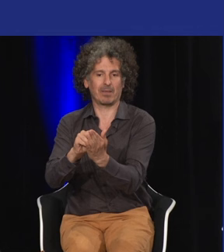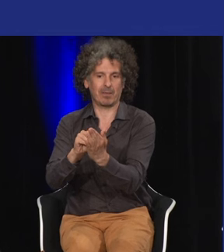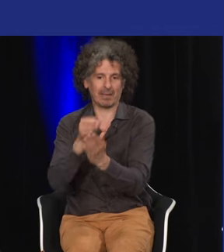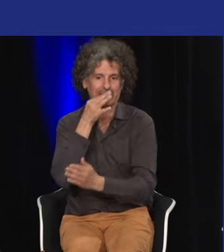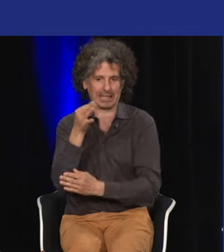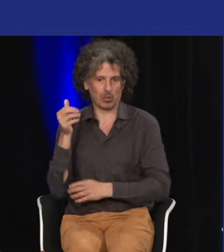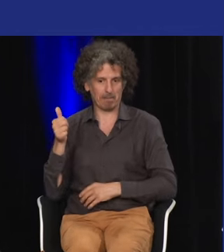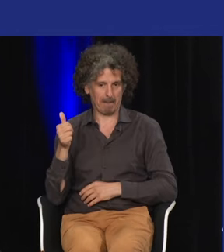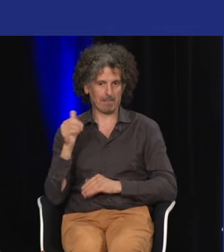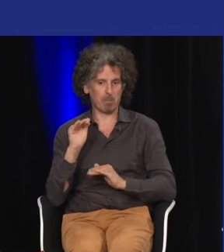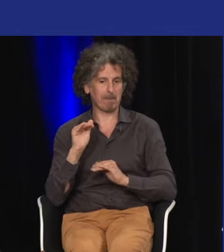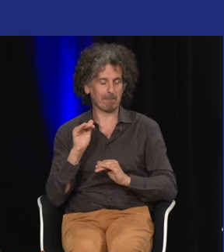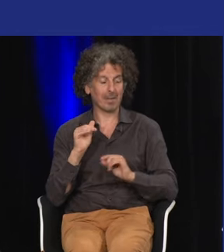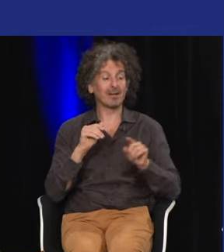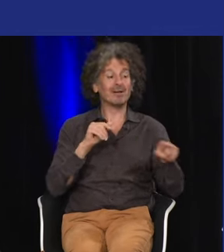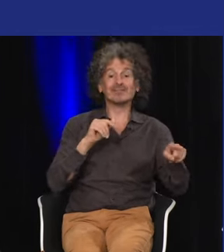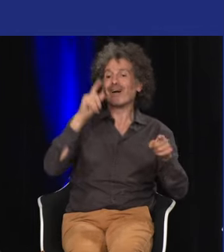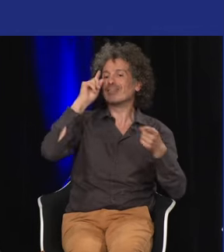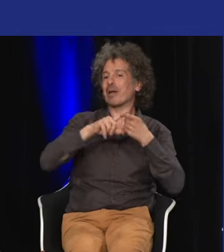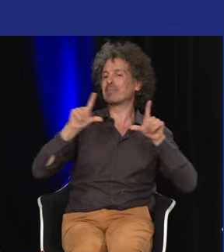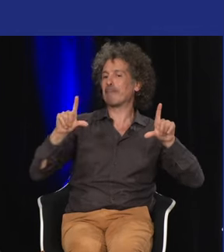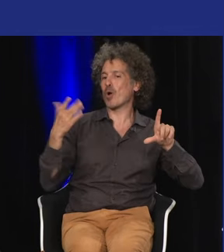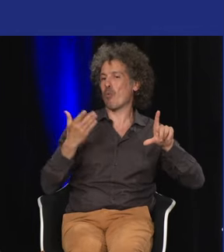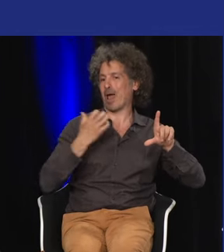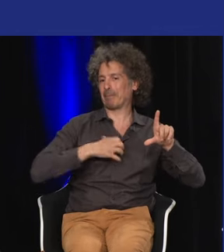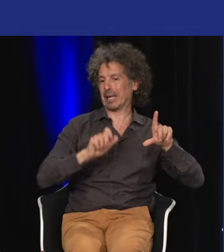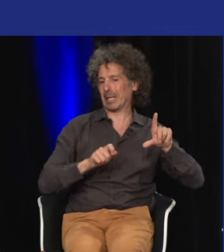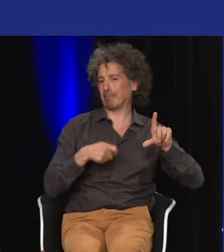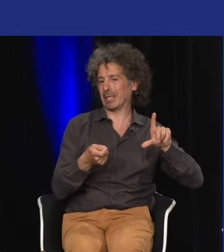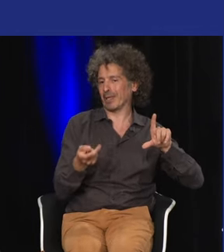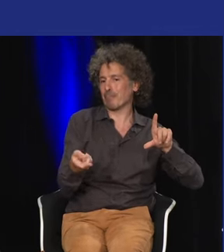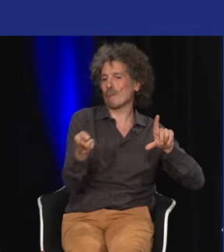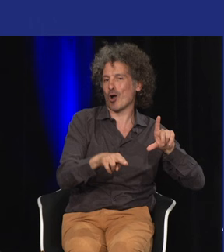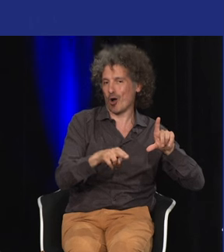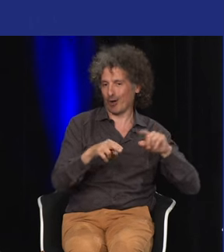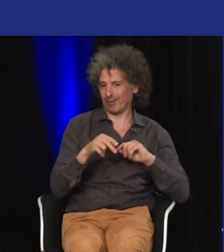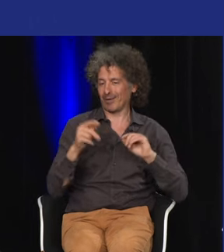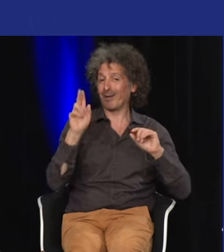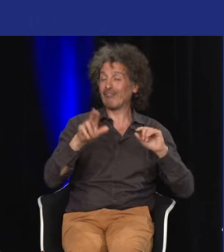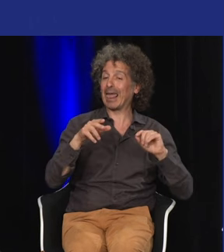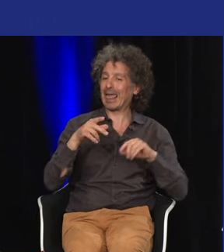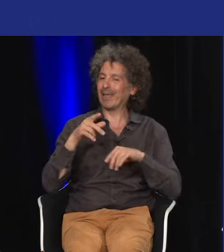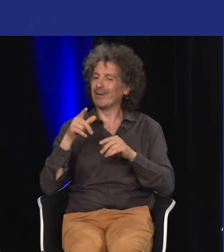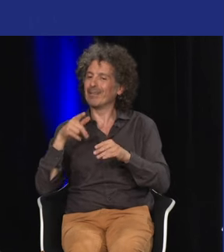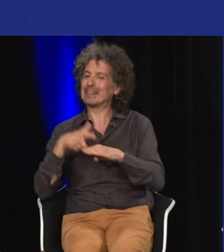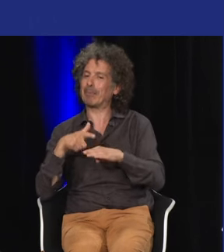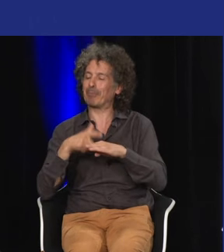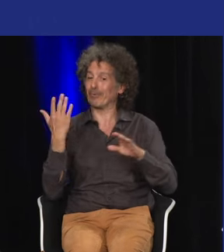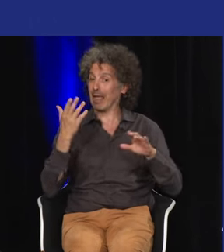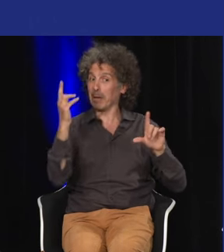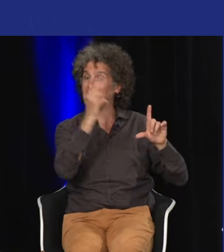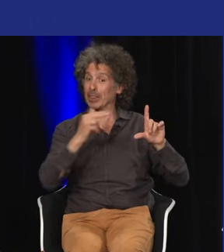qui signe, qui ajoute à sa signature sourmué. Et donc, c'est le tableau de l'abbé de l'épée de